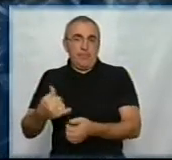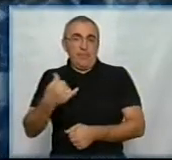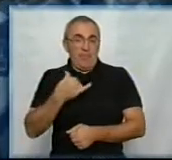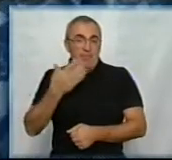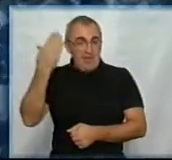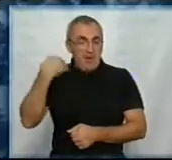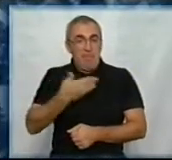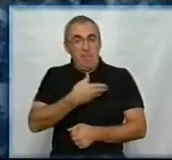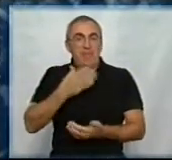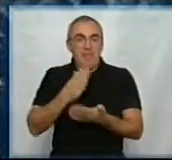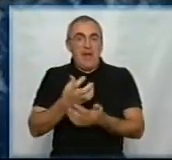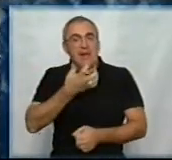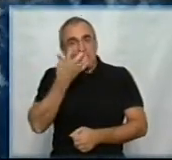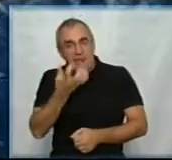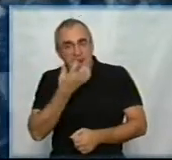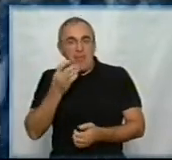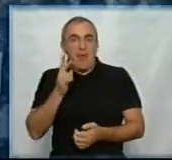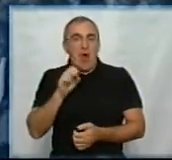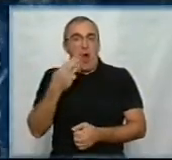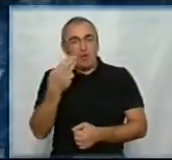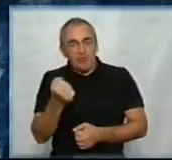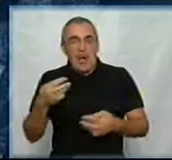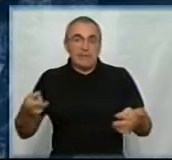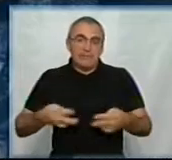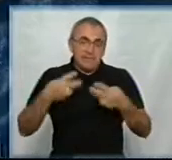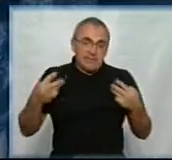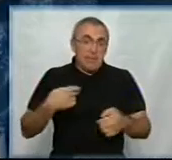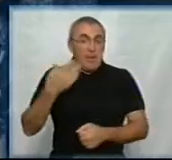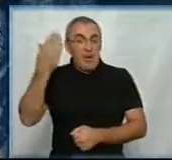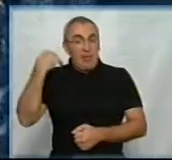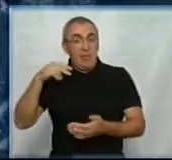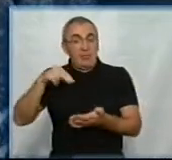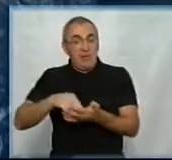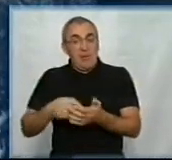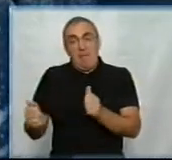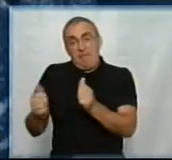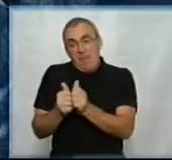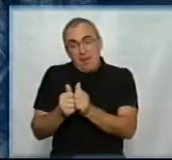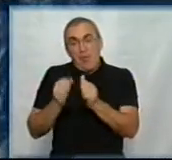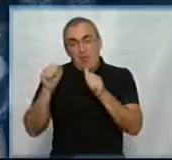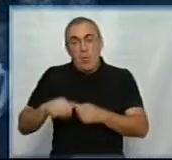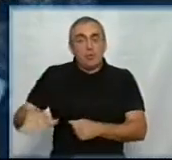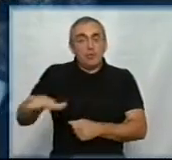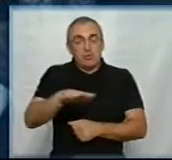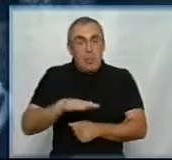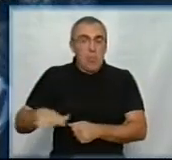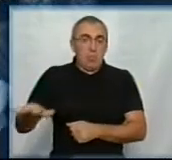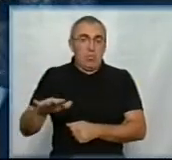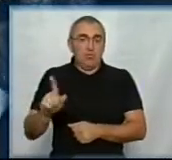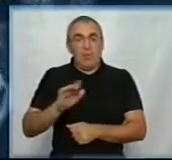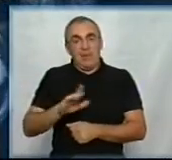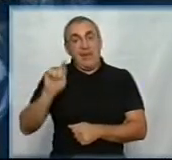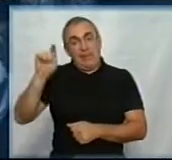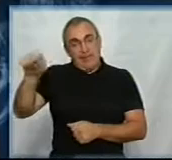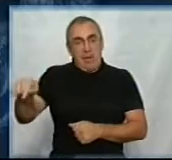теплий сніданок, кашку, салатик. Столи раніше стояли ближче. І ми мали зону для того, щоб діти